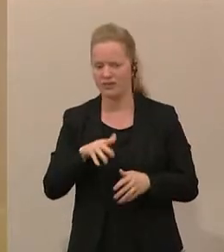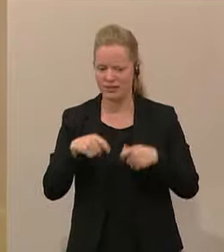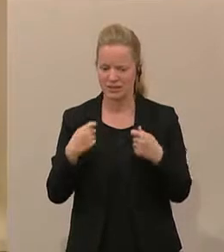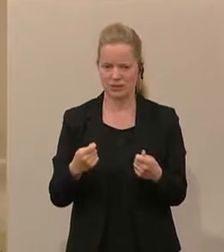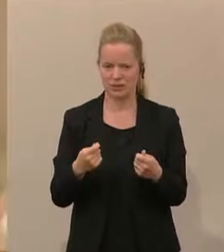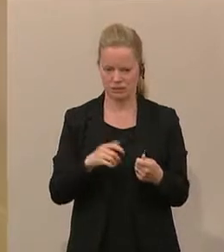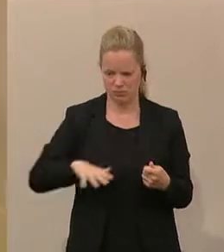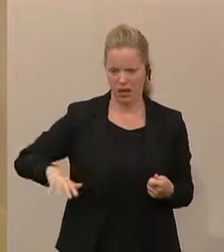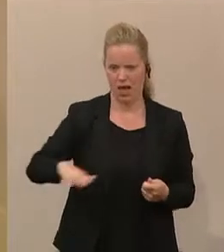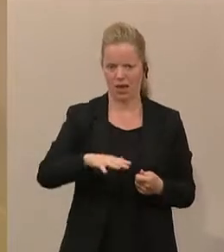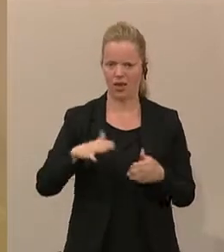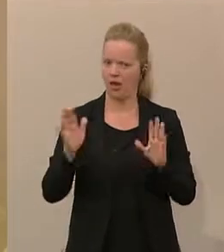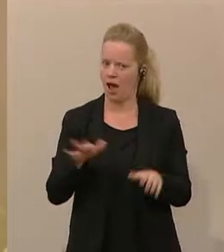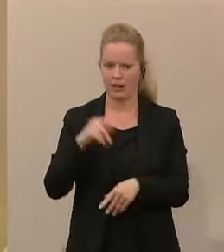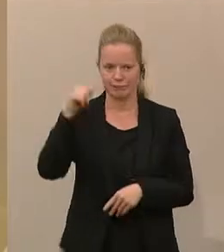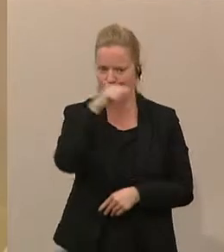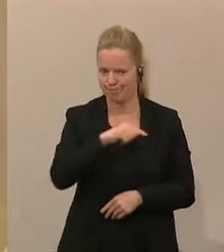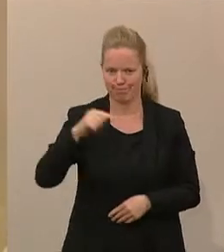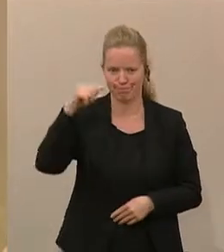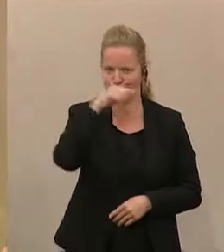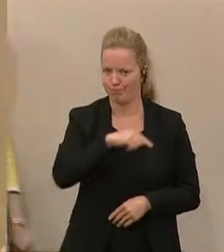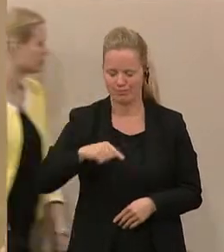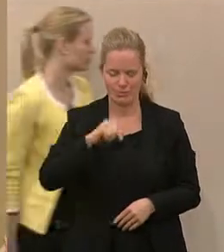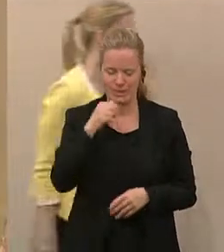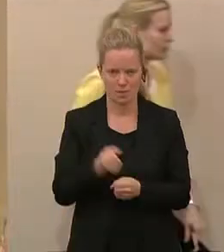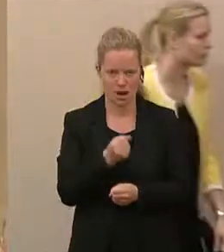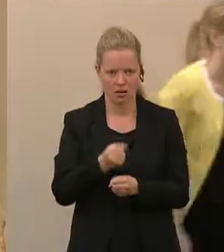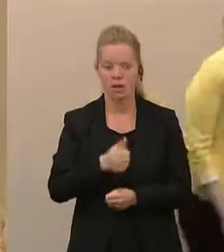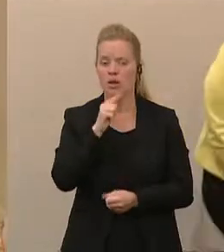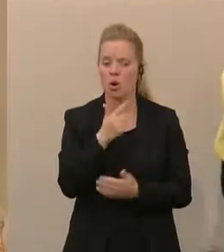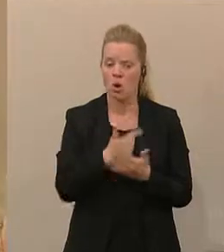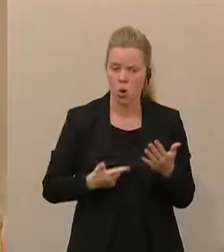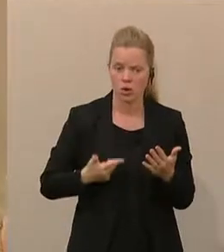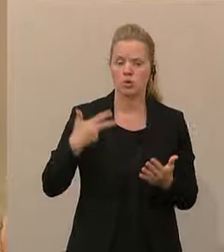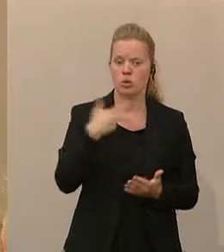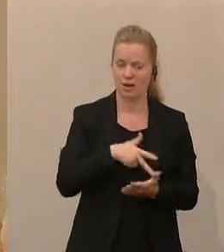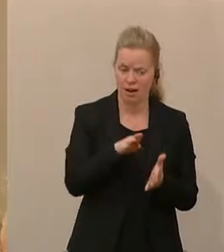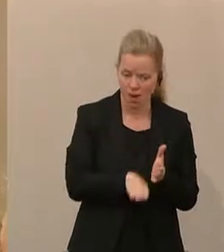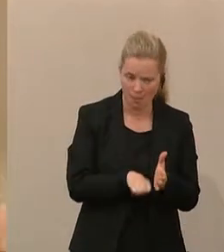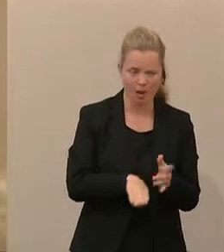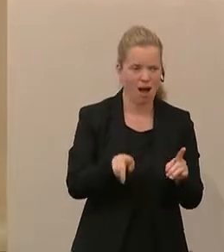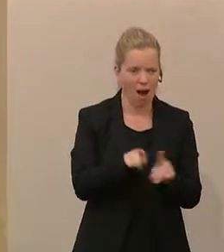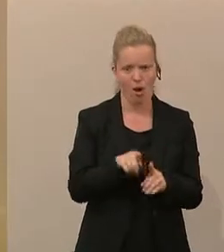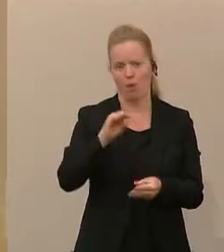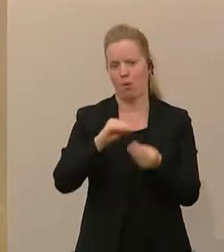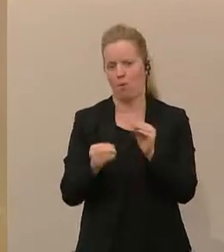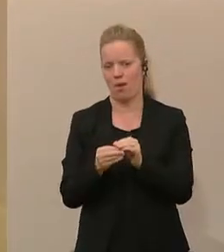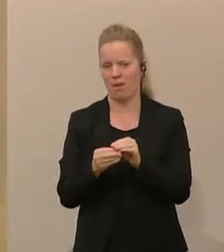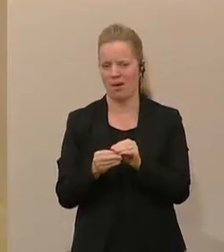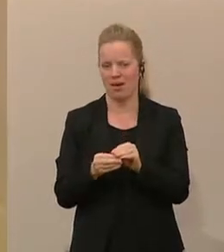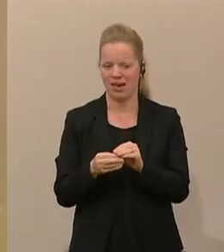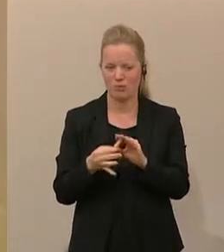versäumt, was es zum Versäumen gegeben hat. Das ist nämlich nicht nur Lohn und Sozialdumping, das ist auch der Problemfaktor mit den ganzen